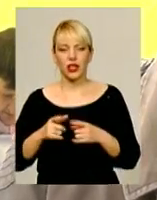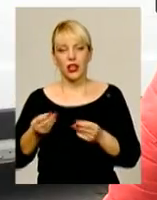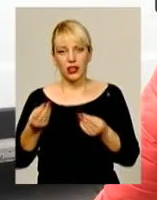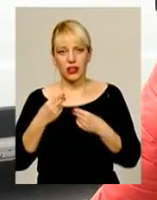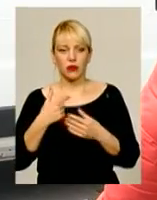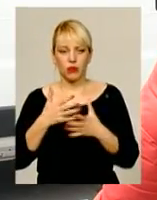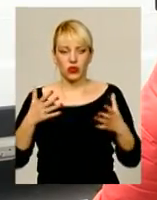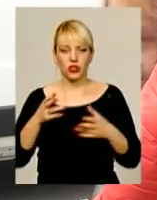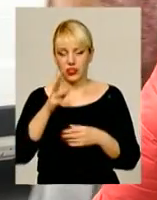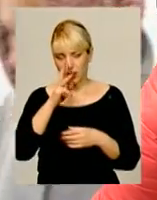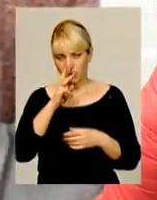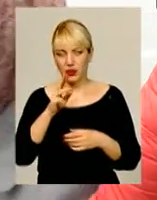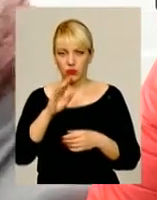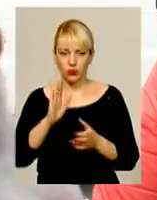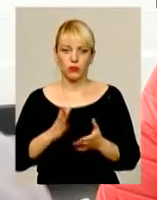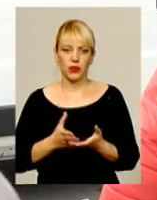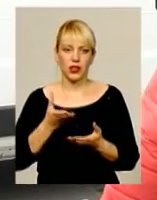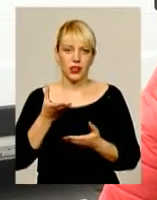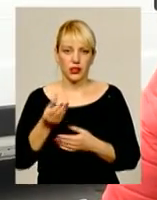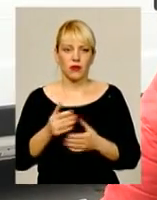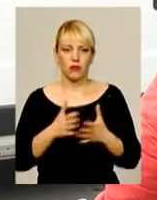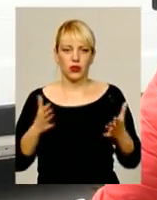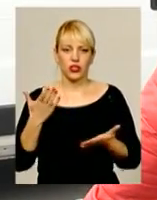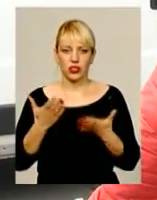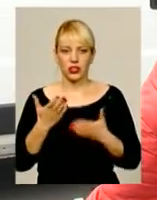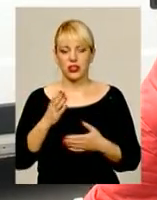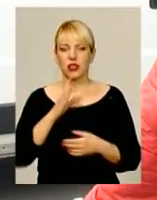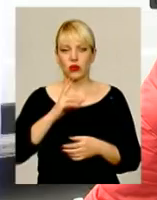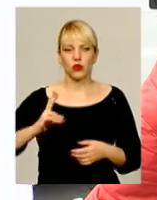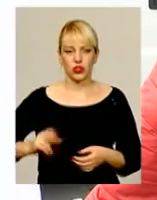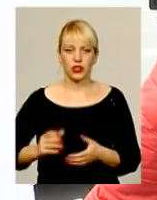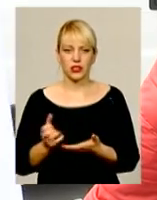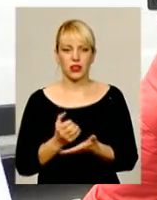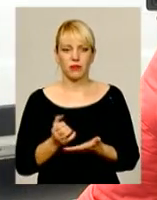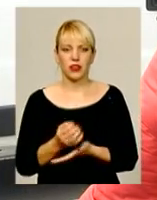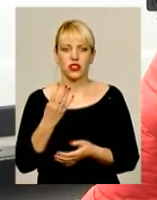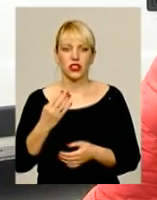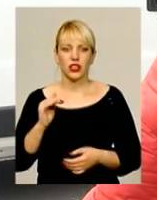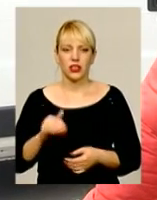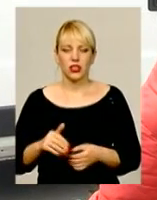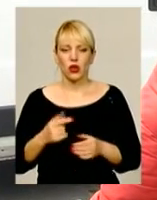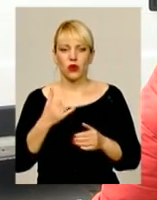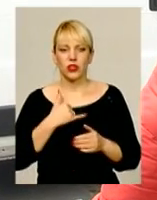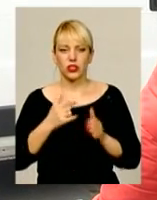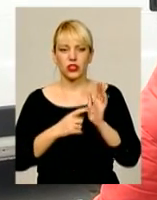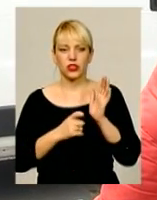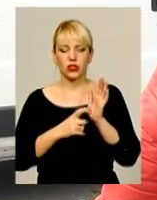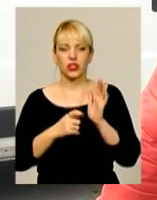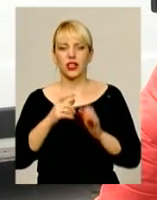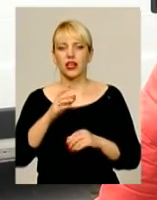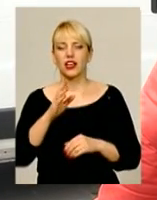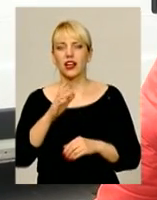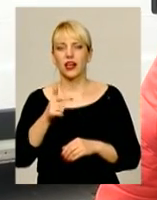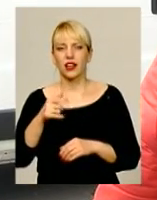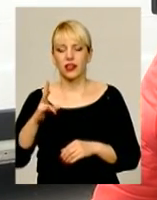найбільше. Якщо дочка заробляє, допустимо, 4 тисячі, вона 600 гривень платить